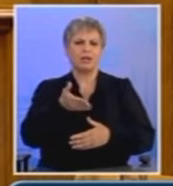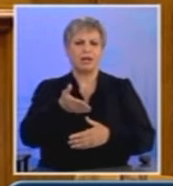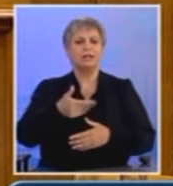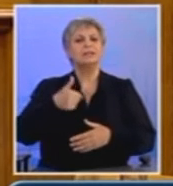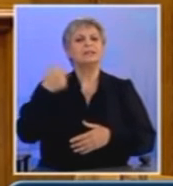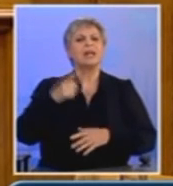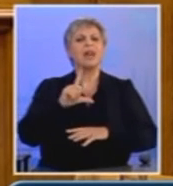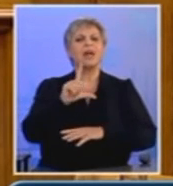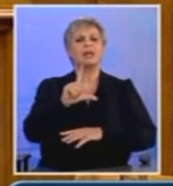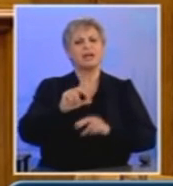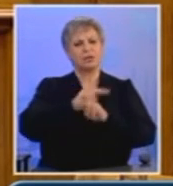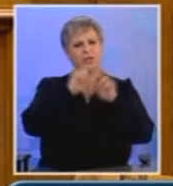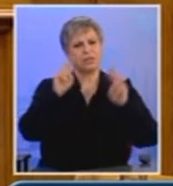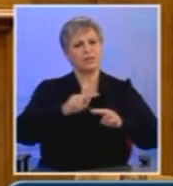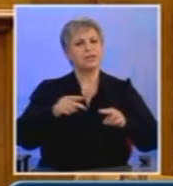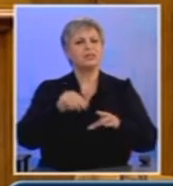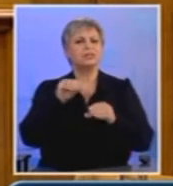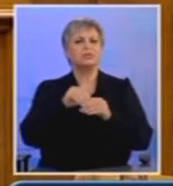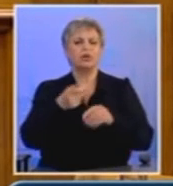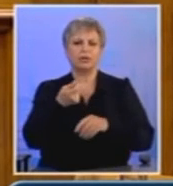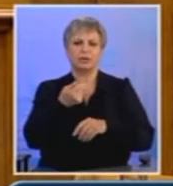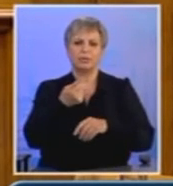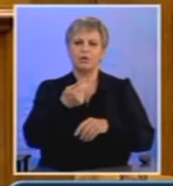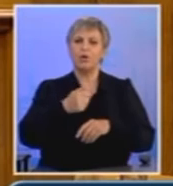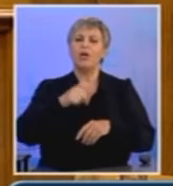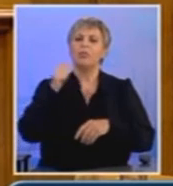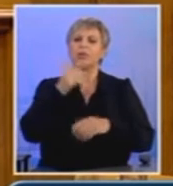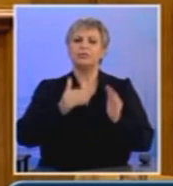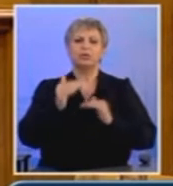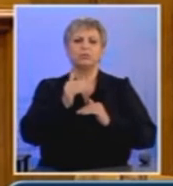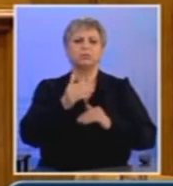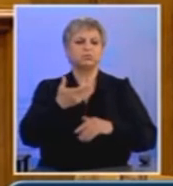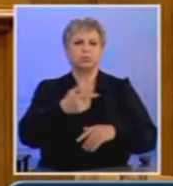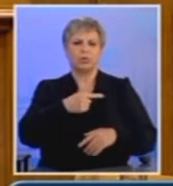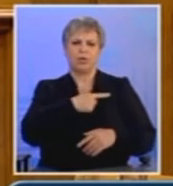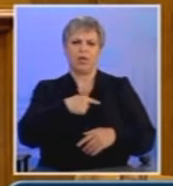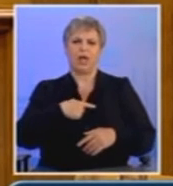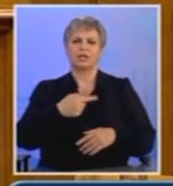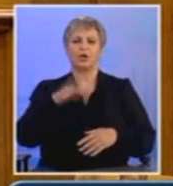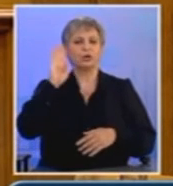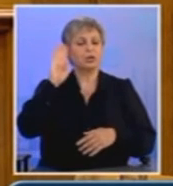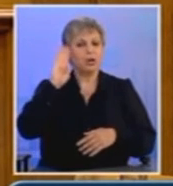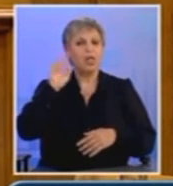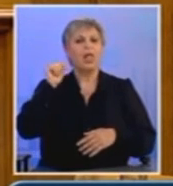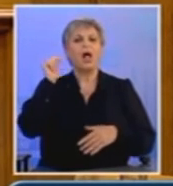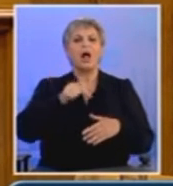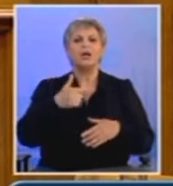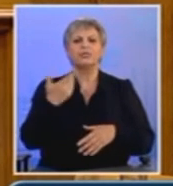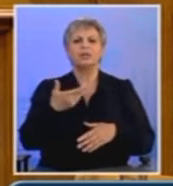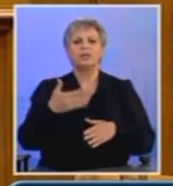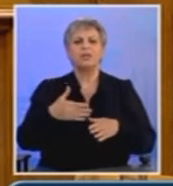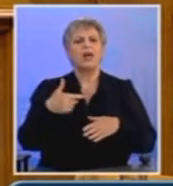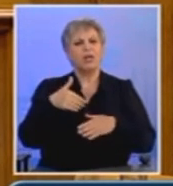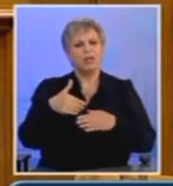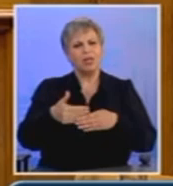Λαγκάρτ του Διεθνούς Νομισματικού Ταμείου, στο οποίο κυριαρχούν, η ΙΠΑ, πρωταγωνιστεί στην κατεδάφιση των ασφαλιστικών δικαιωμάτων που